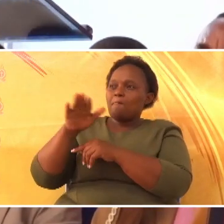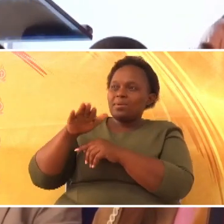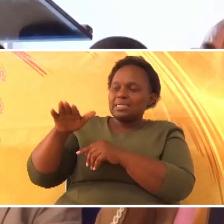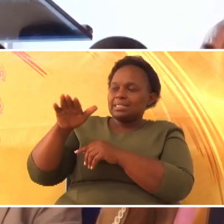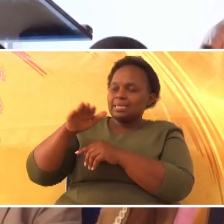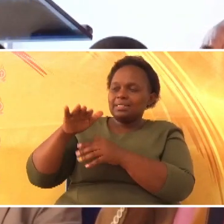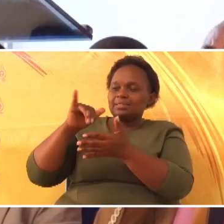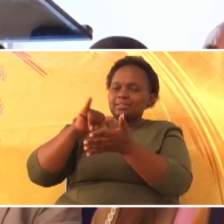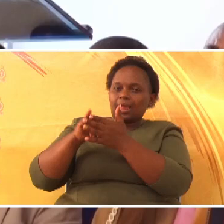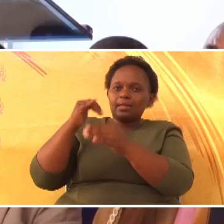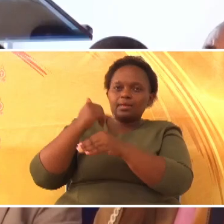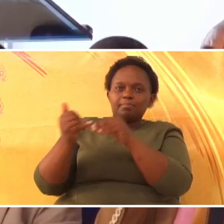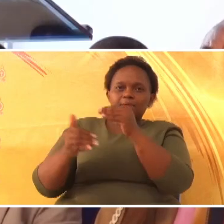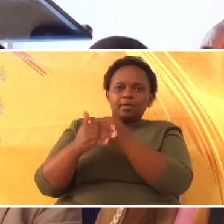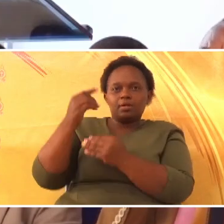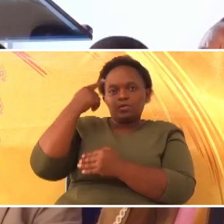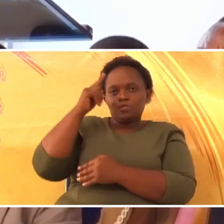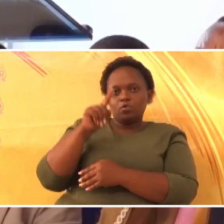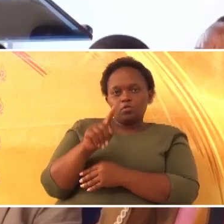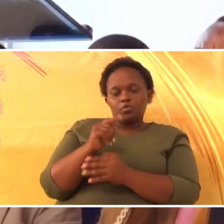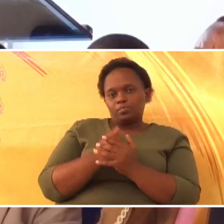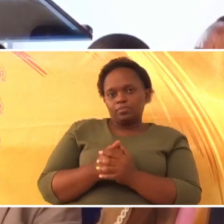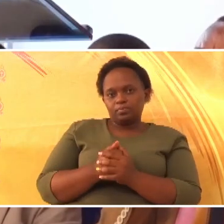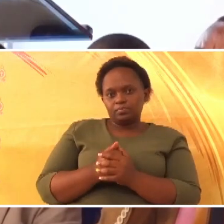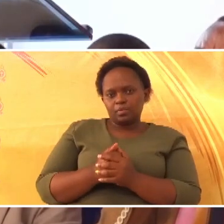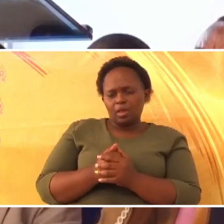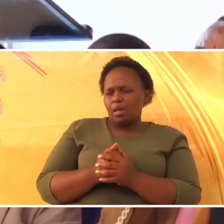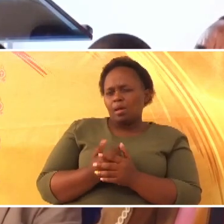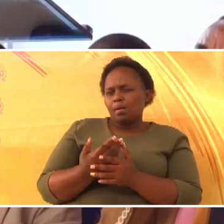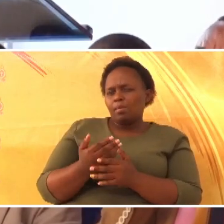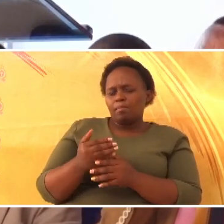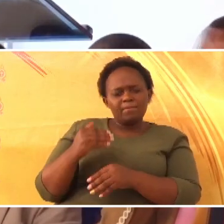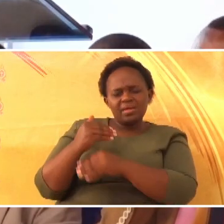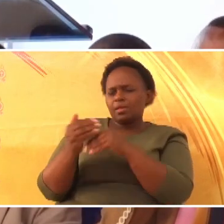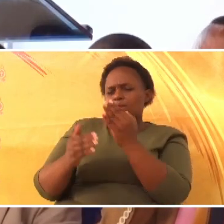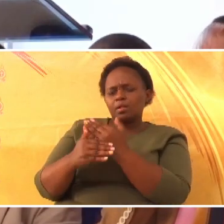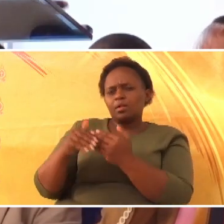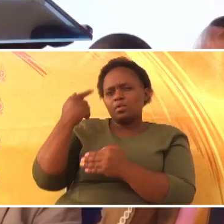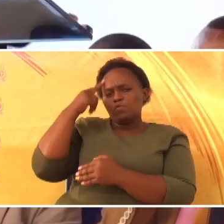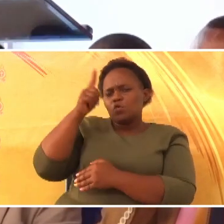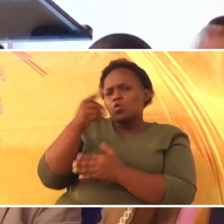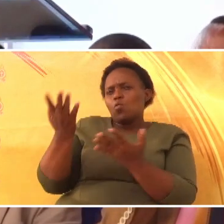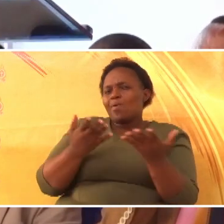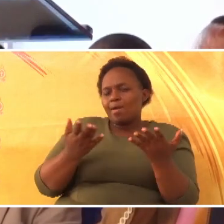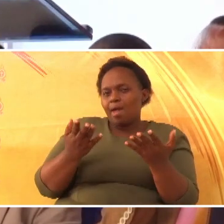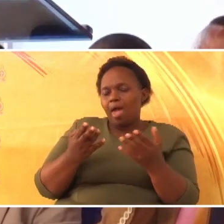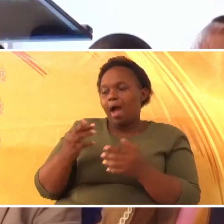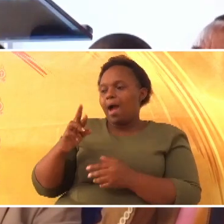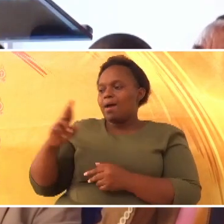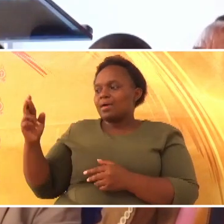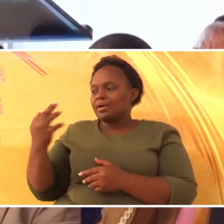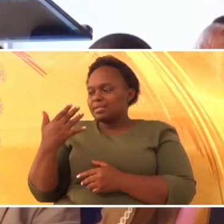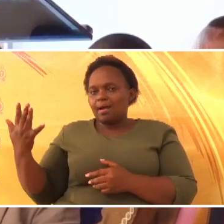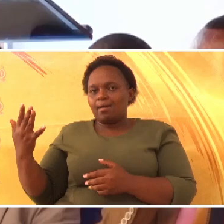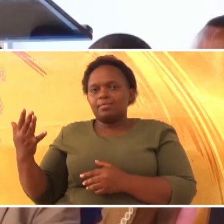anapokaa, anakaa wapi? Mkono ni mwa kuhume wa mugu baba. Hallelujah.